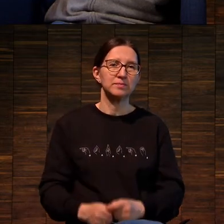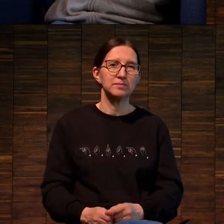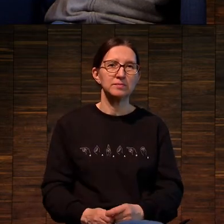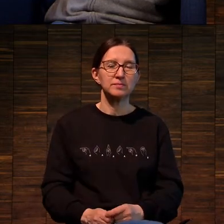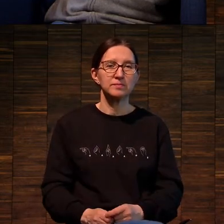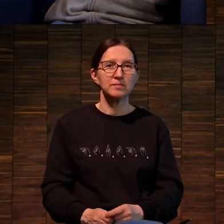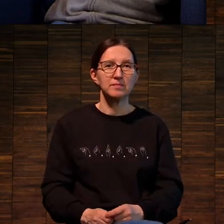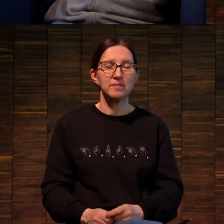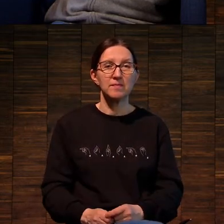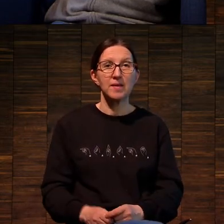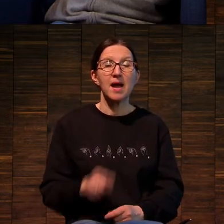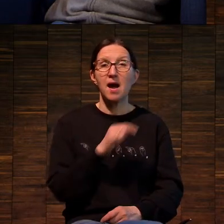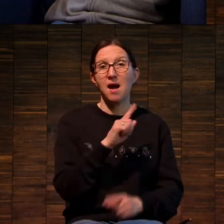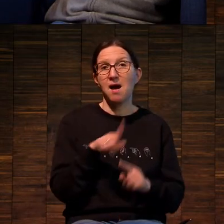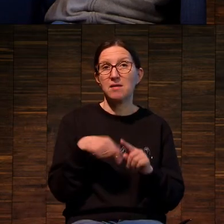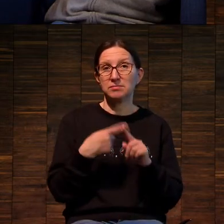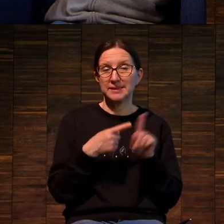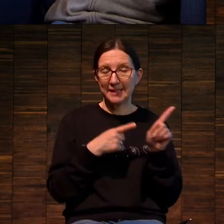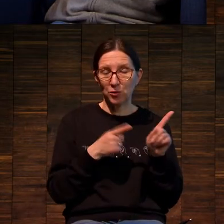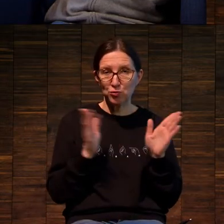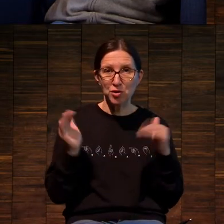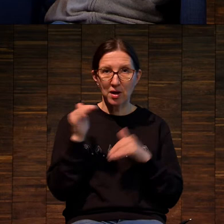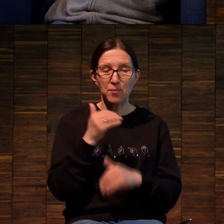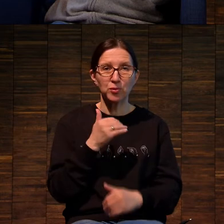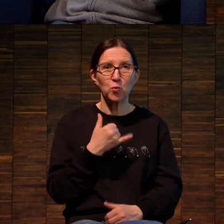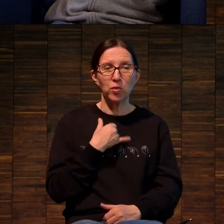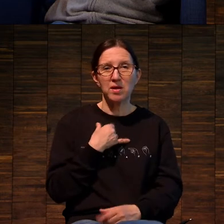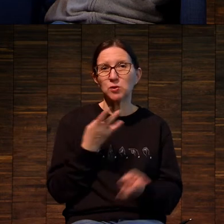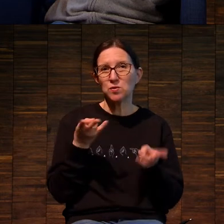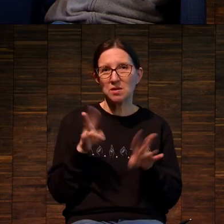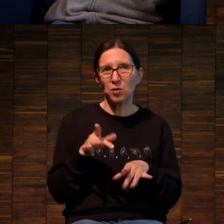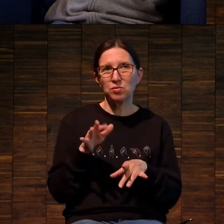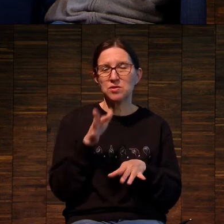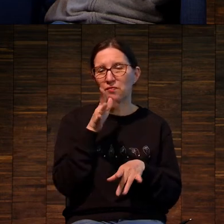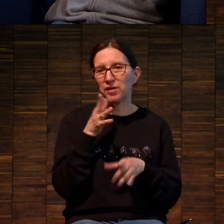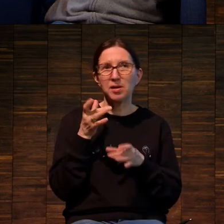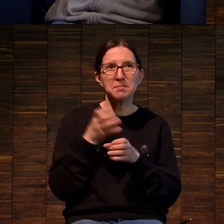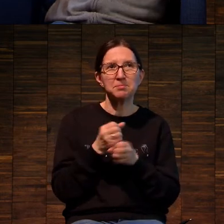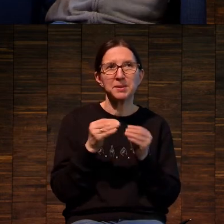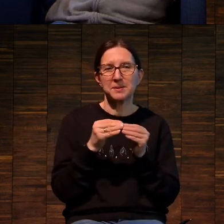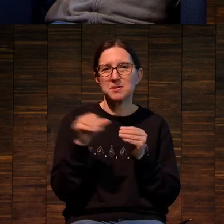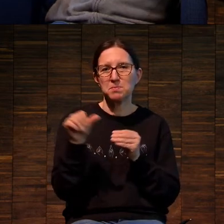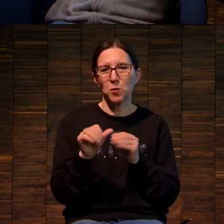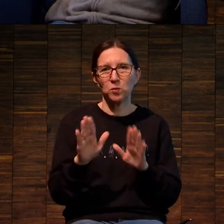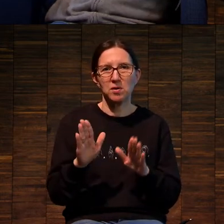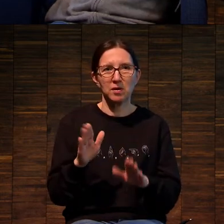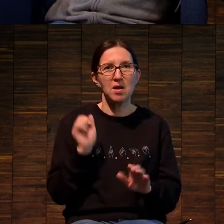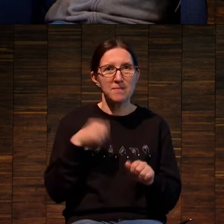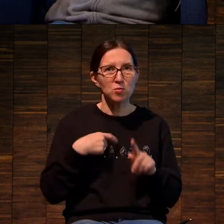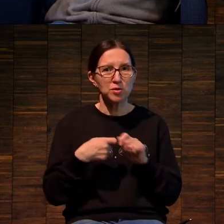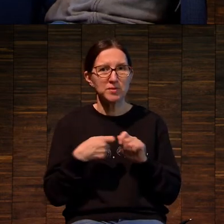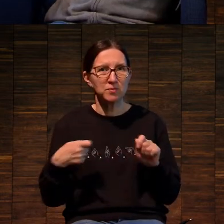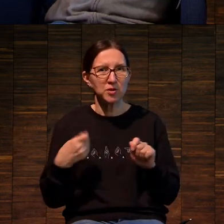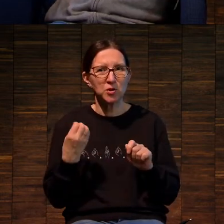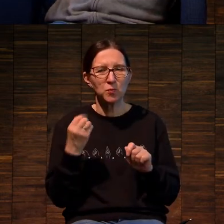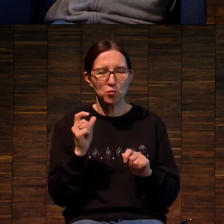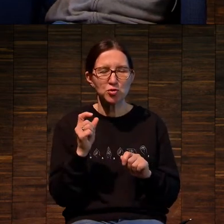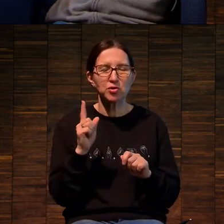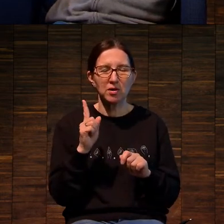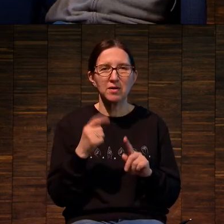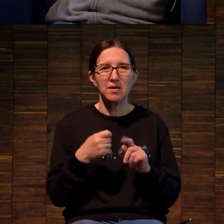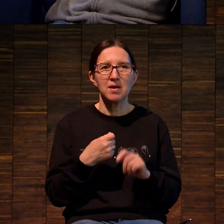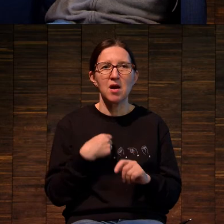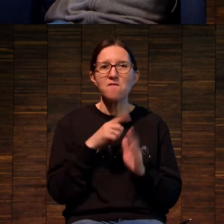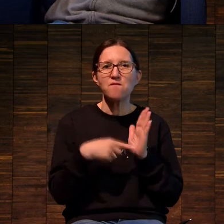А вот это здесь я хотел бы... У нас остается 10 минут, да? Мы можем задержаться, наверное, немножечко,